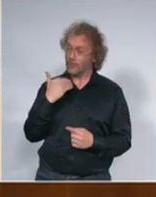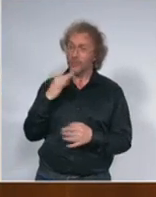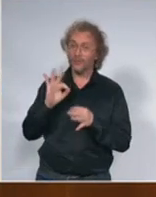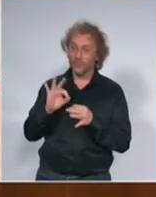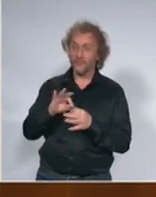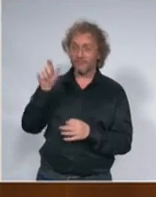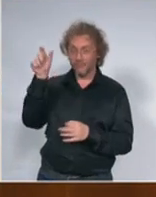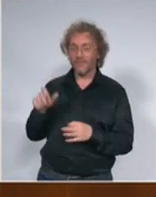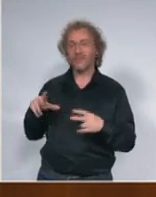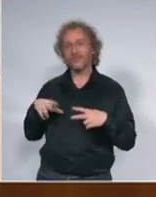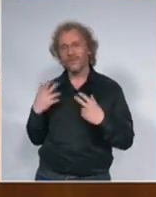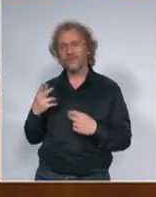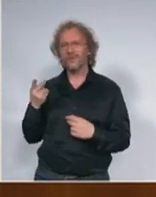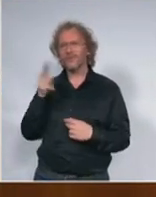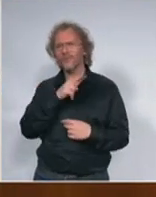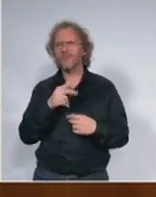prioriteti